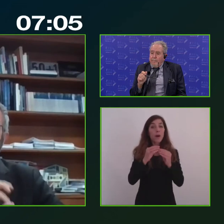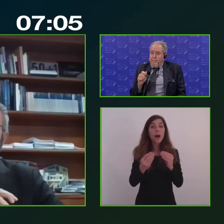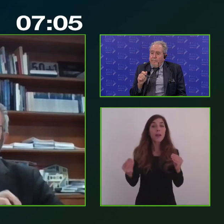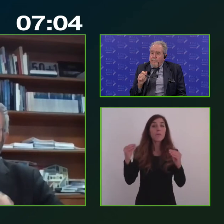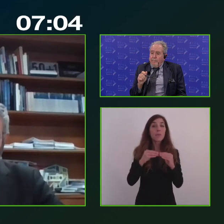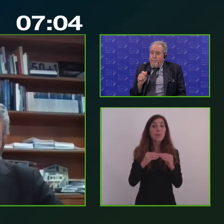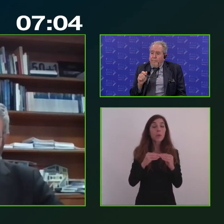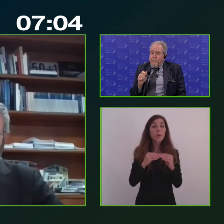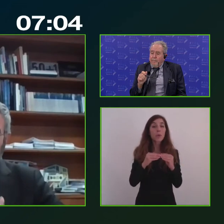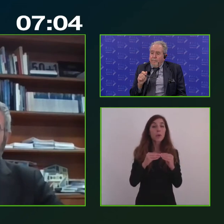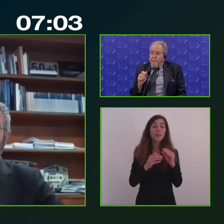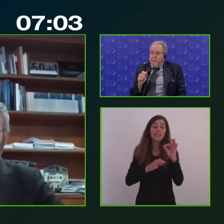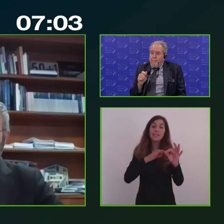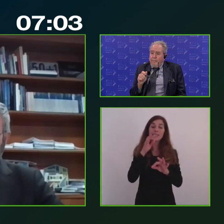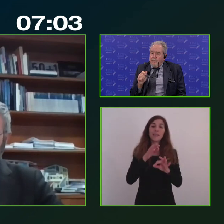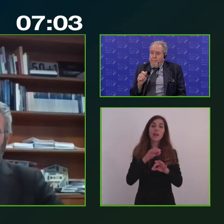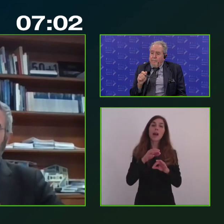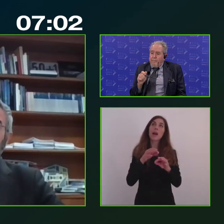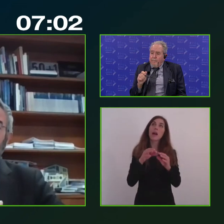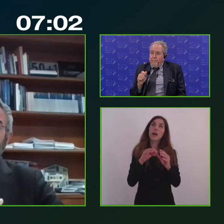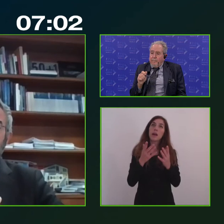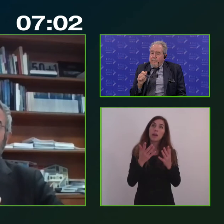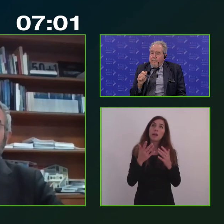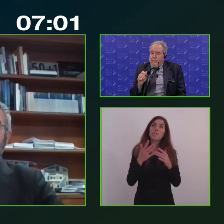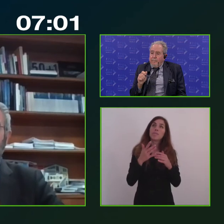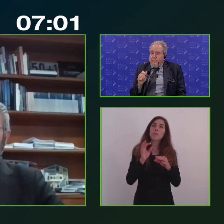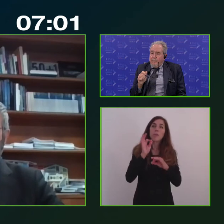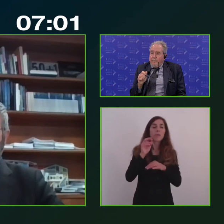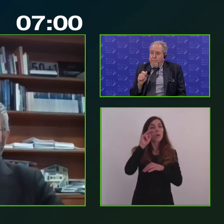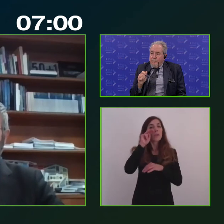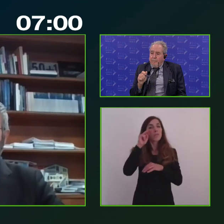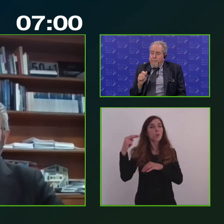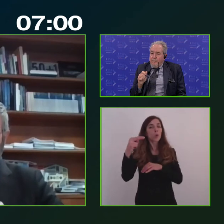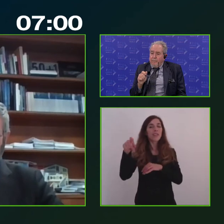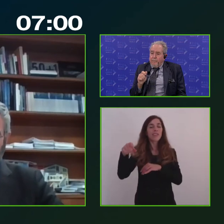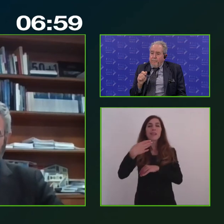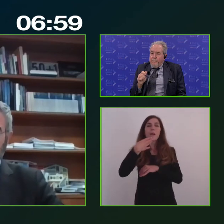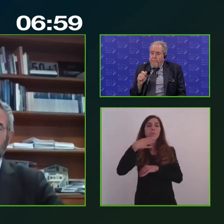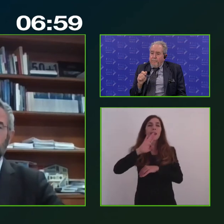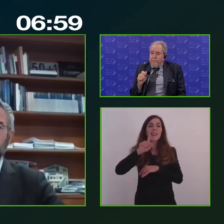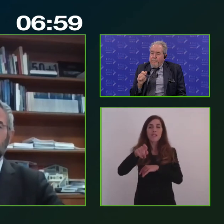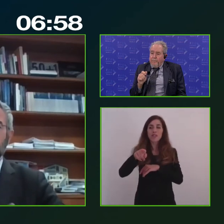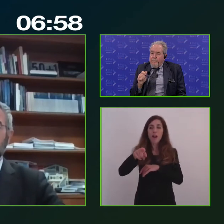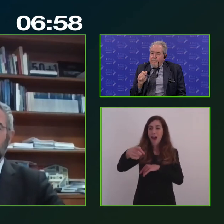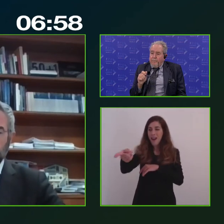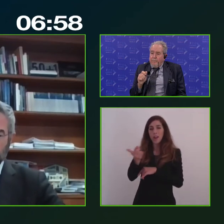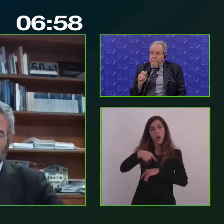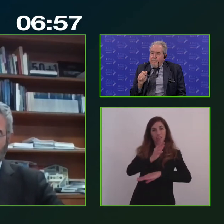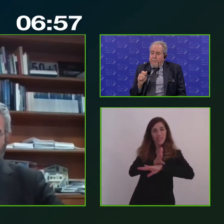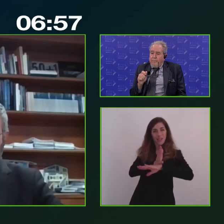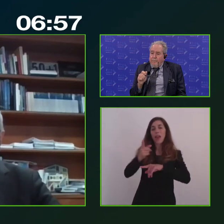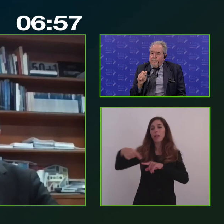più spesso e in maniera più stabile il punto di vista dei beneficiari degli interventi, nel momento in cui si